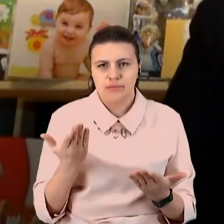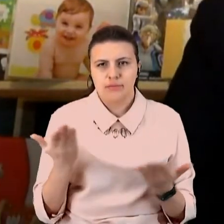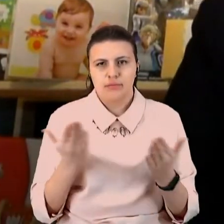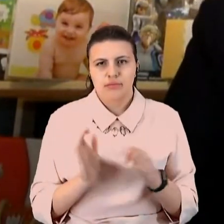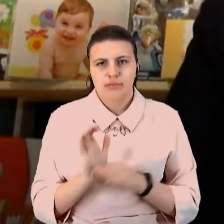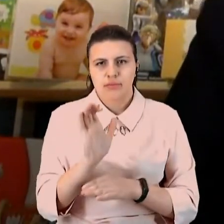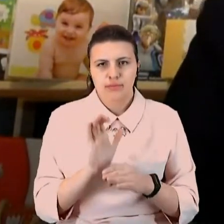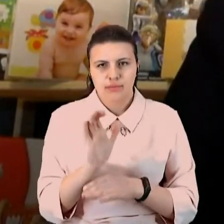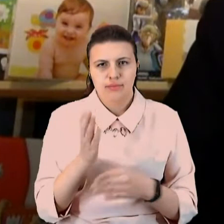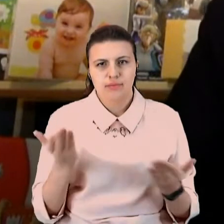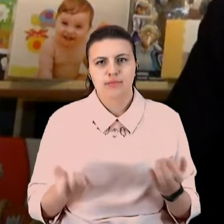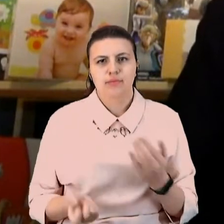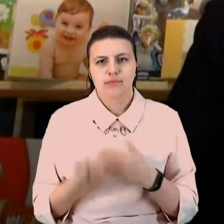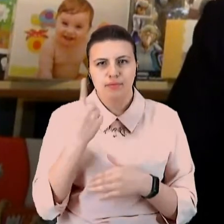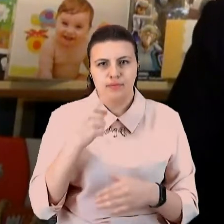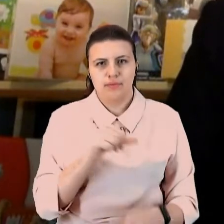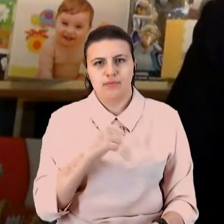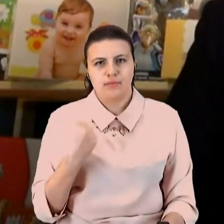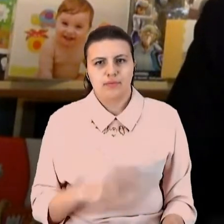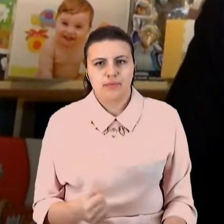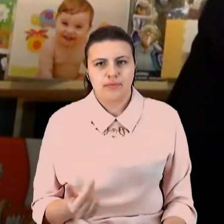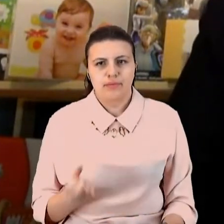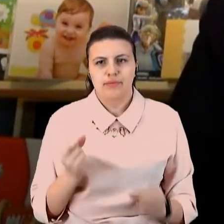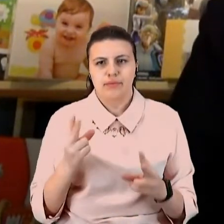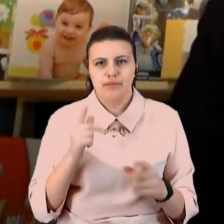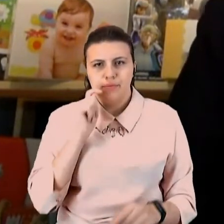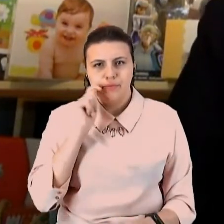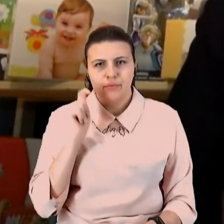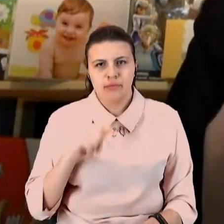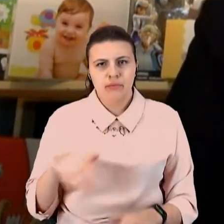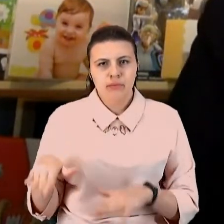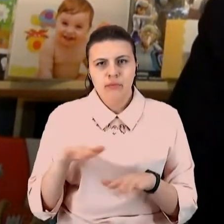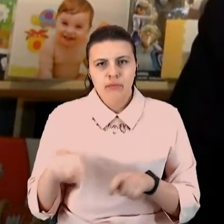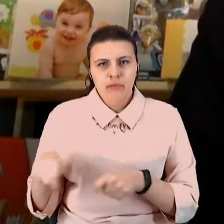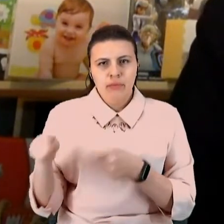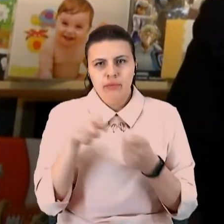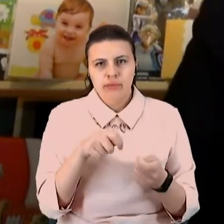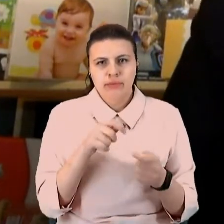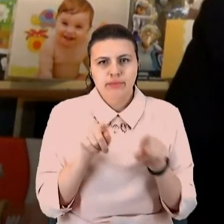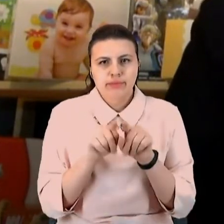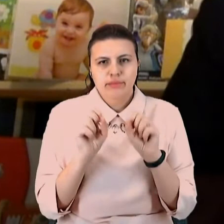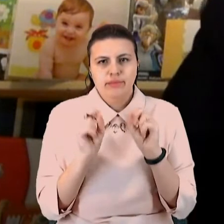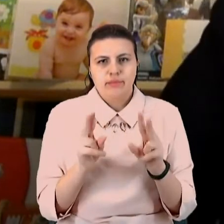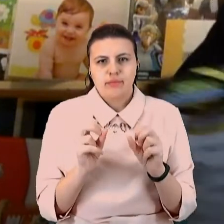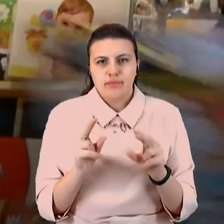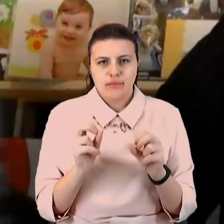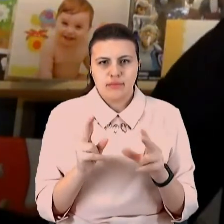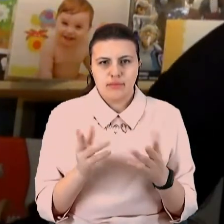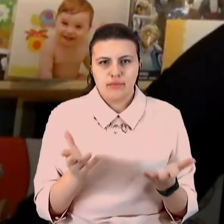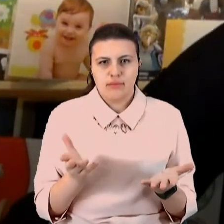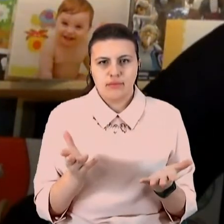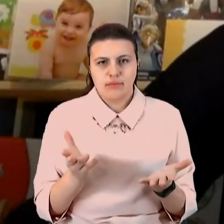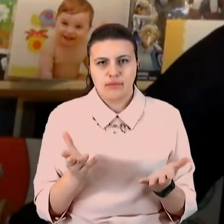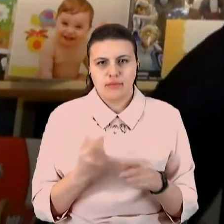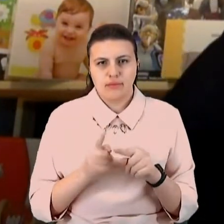даному випадку в Китаї, як іграшка поправлена на територію України, це набрає мічний склад, фіксацію деталей. Це під сумнівом,